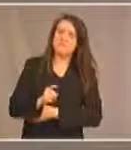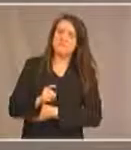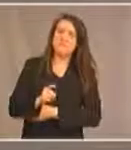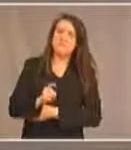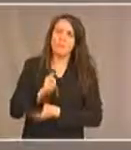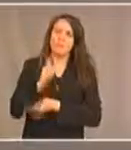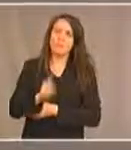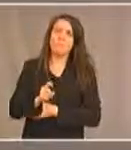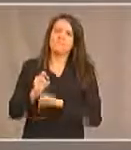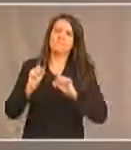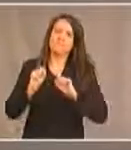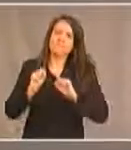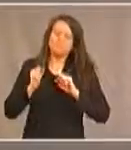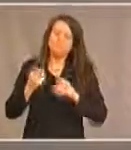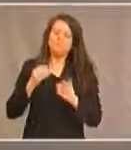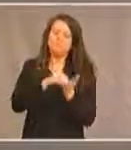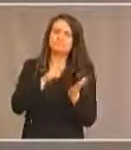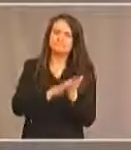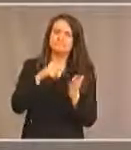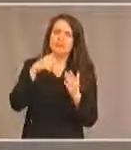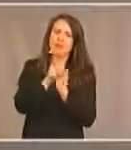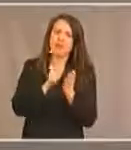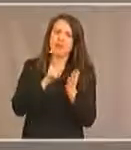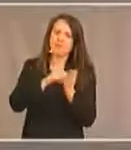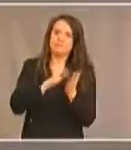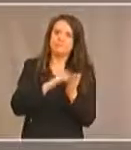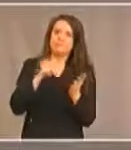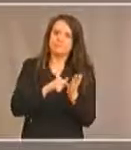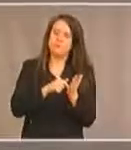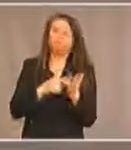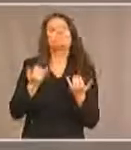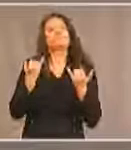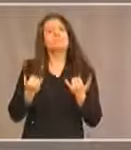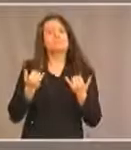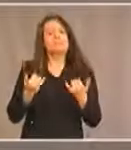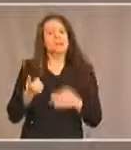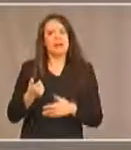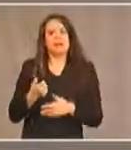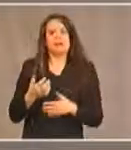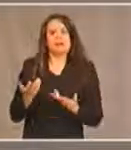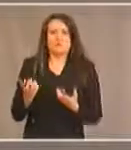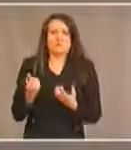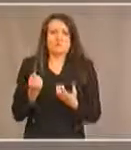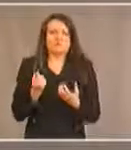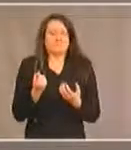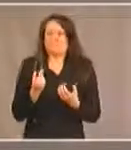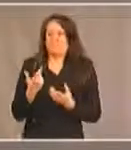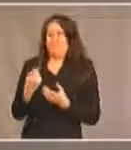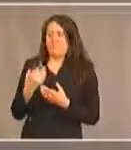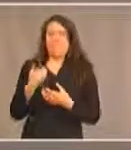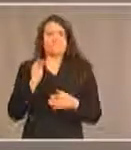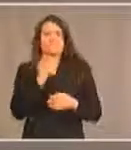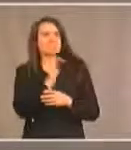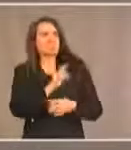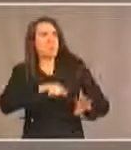cette dimension dans la loi à l'heure actuelle les recours à notre disposition sont lents longs